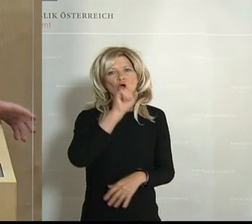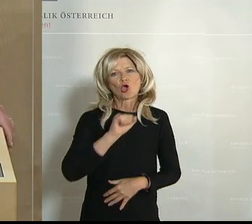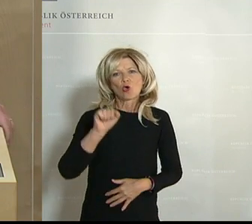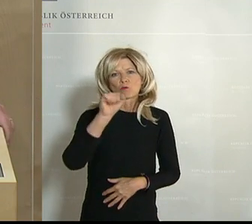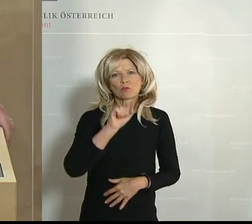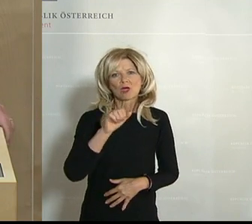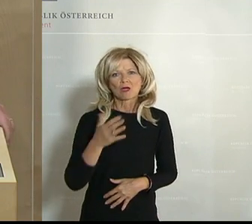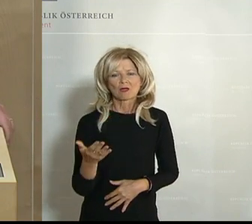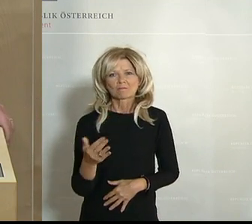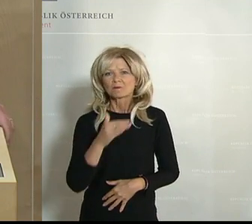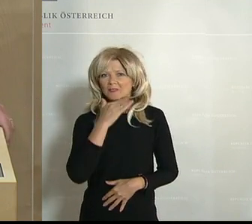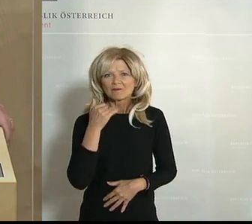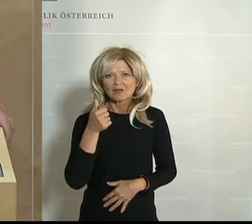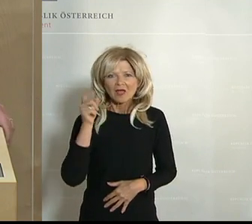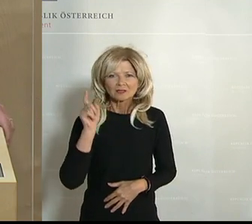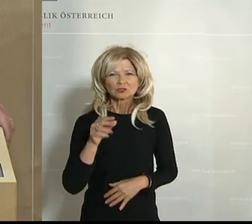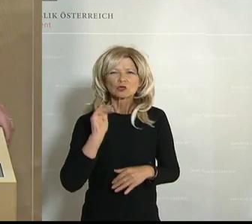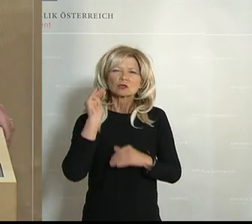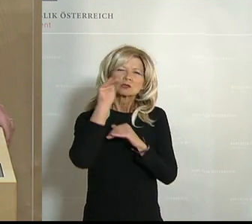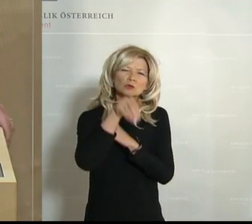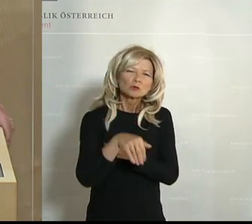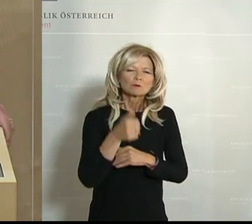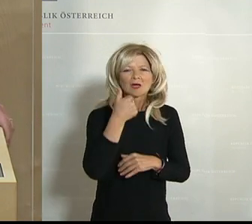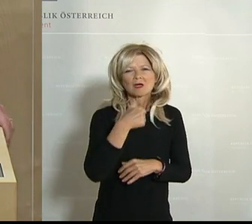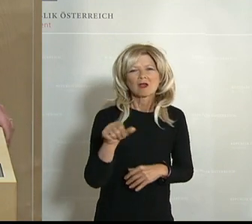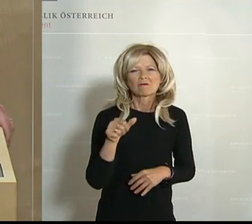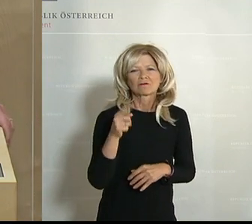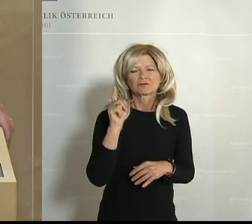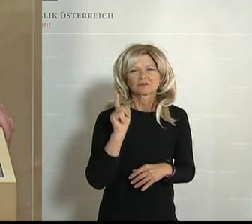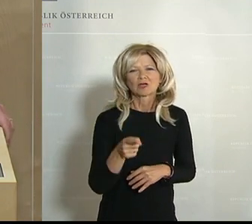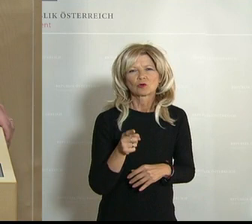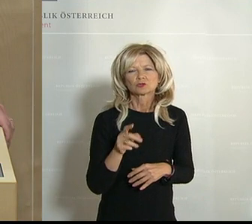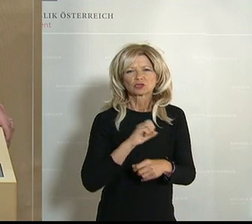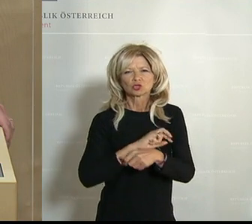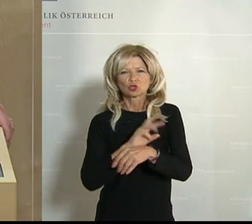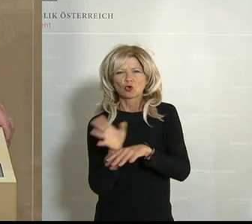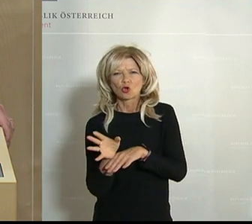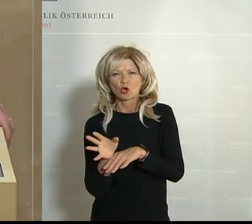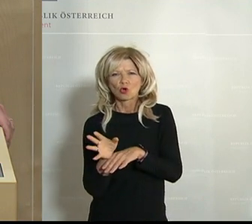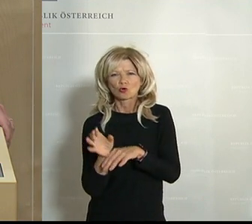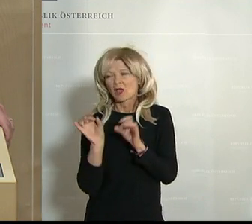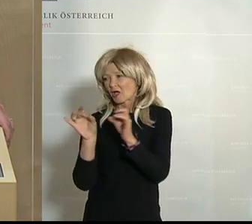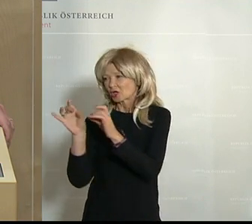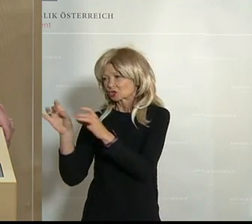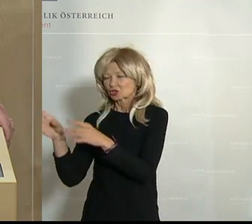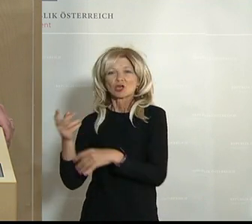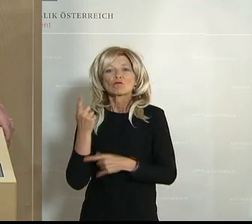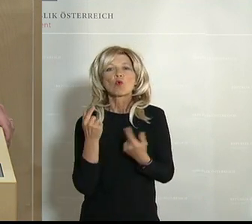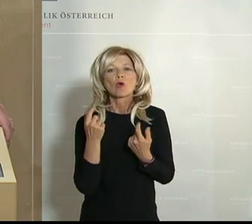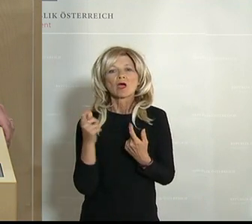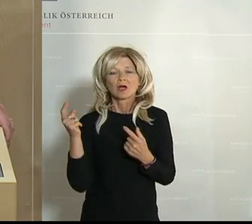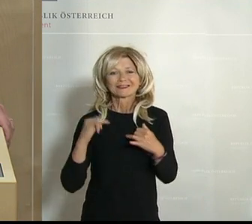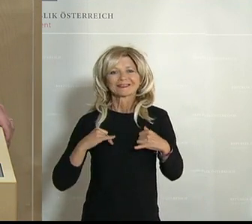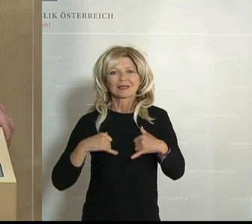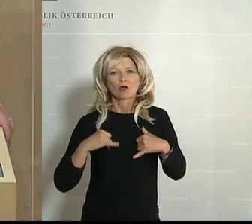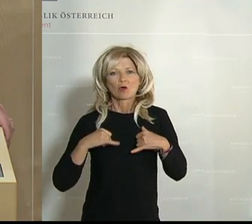laut Medienberichten, über 11.000 Corona-Infizierte gingen alleine von Tirol aus. Schwere Corona